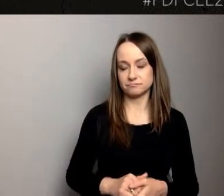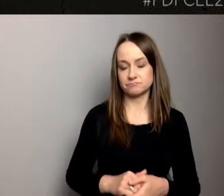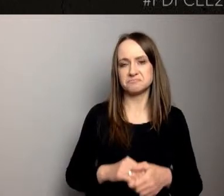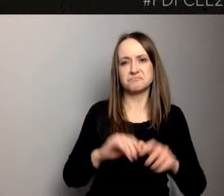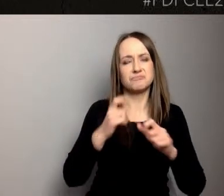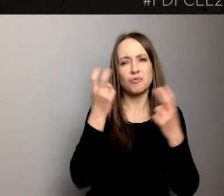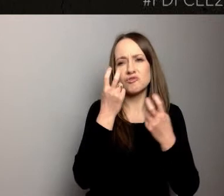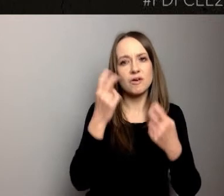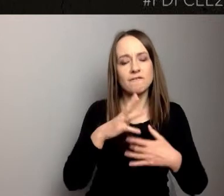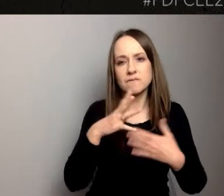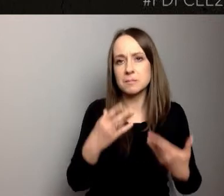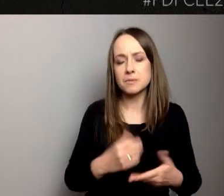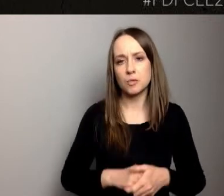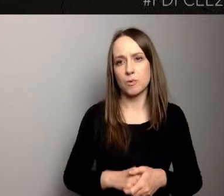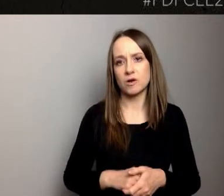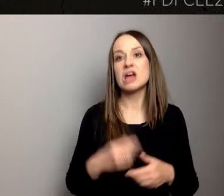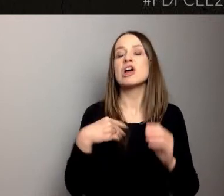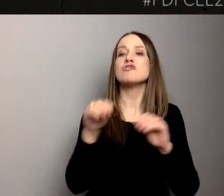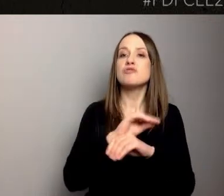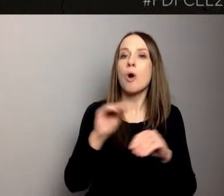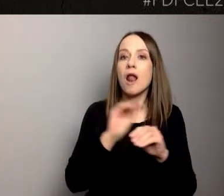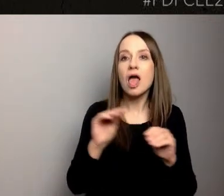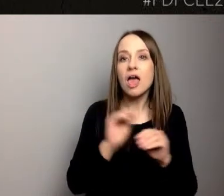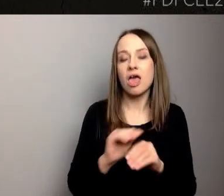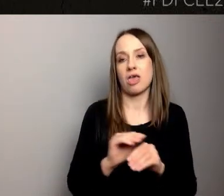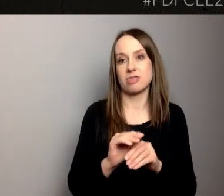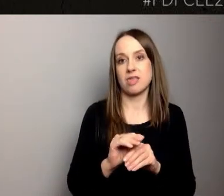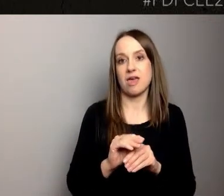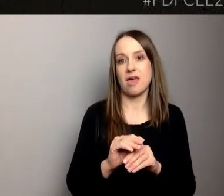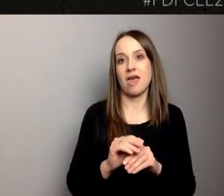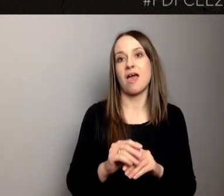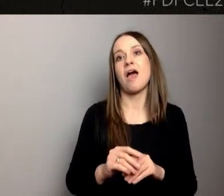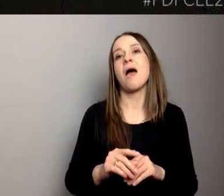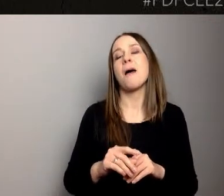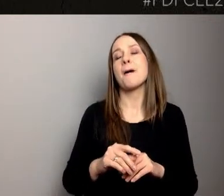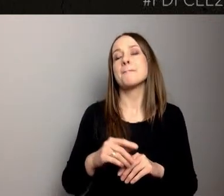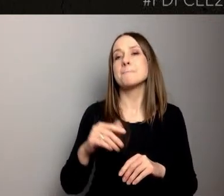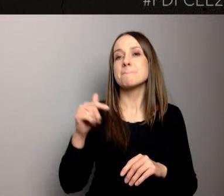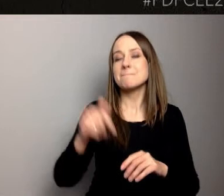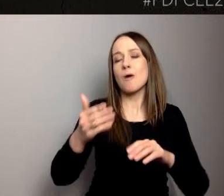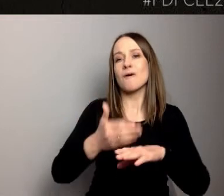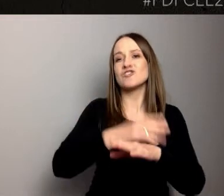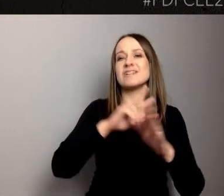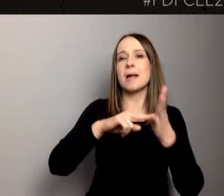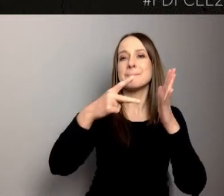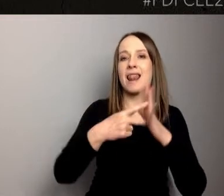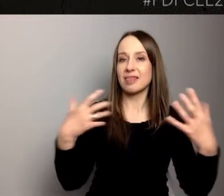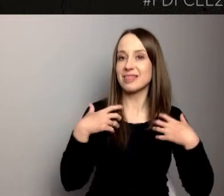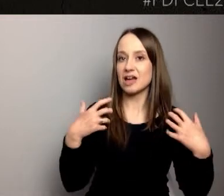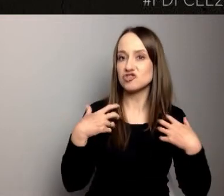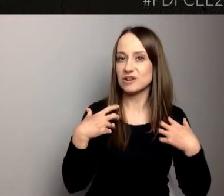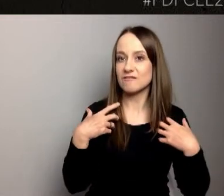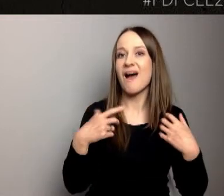samo szkolenie miało się odbyć jeszcze offline, na żywo, ze względu na sytuację epidemiologiczną.